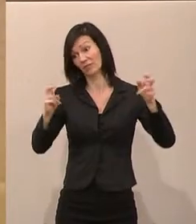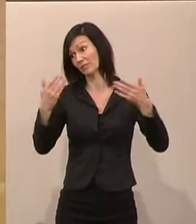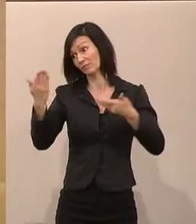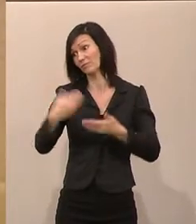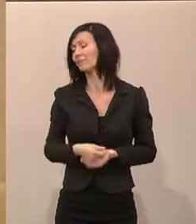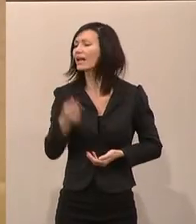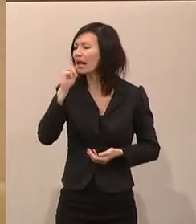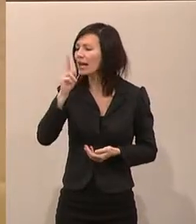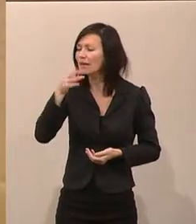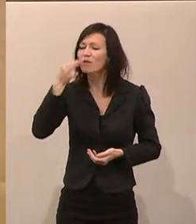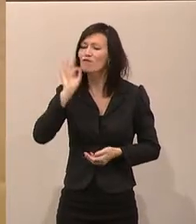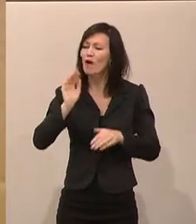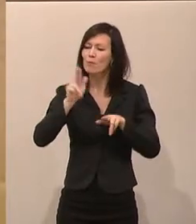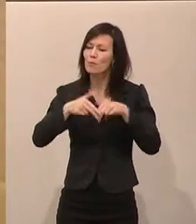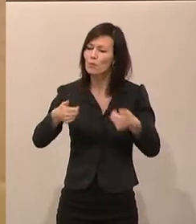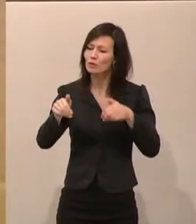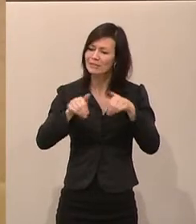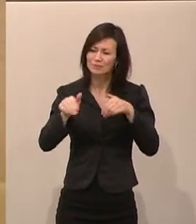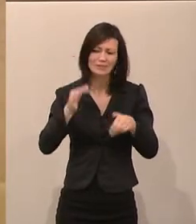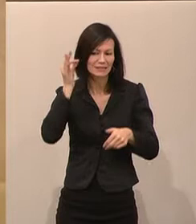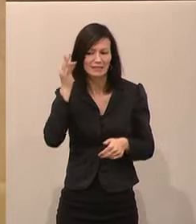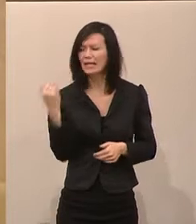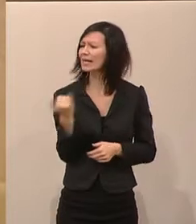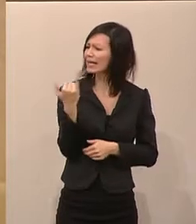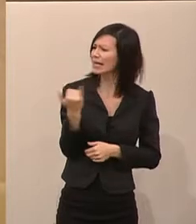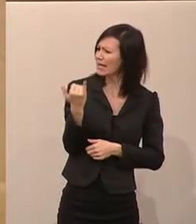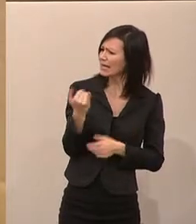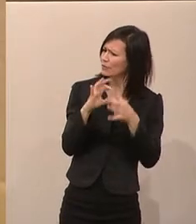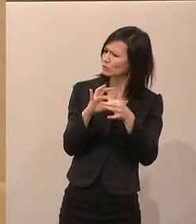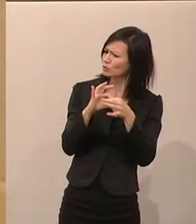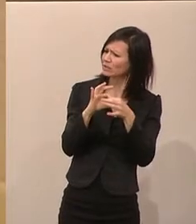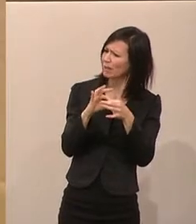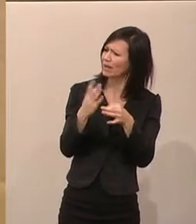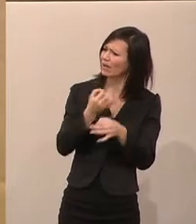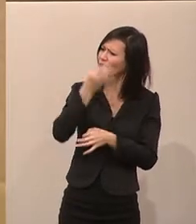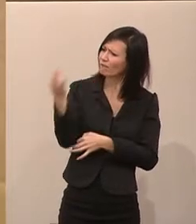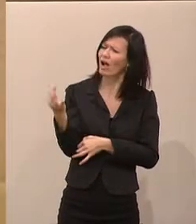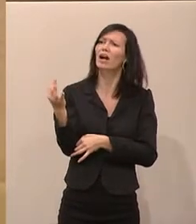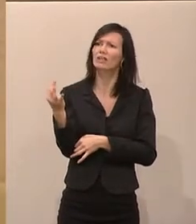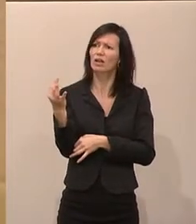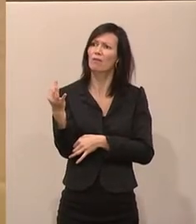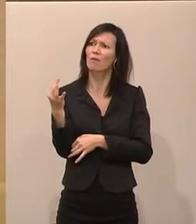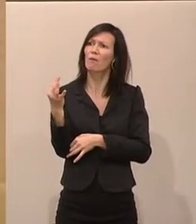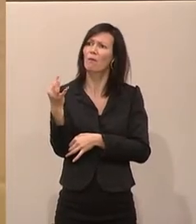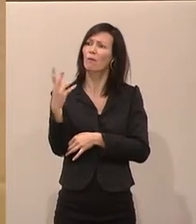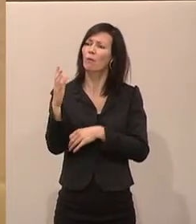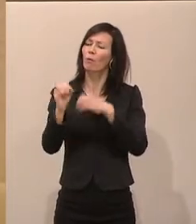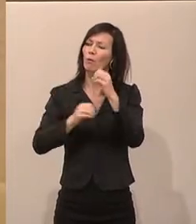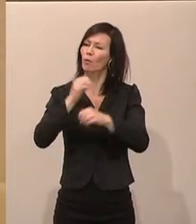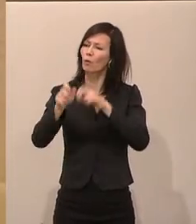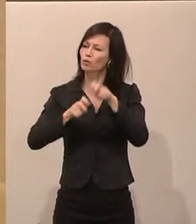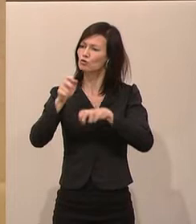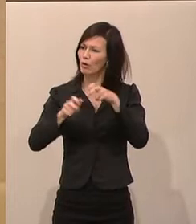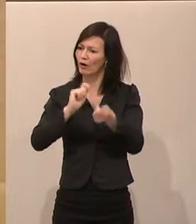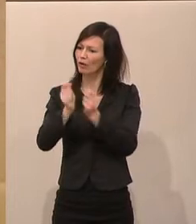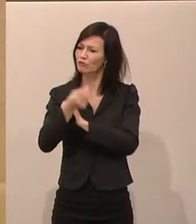Bundesministerin, immer wenn Sie in Interviews auf die Ökosteuer angesprochen werden, sagen Sie, das wichtigste Versprechen der Regierung an die Wähler